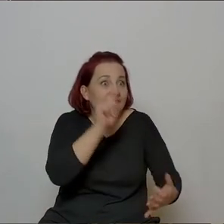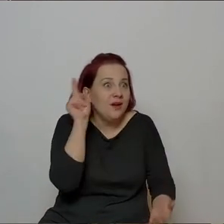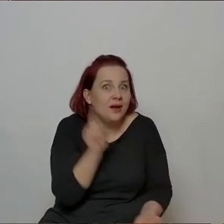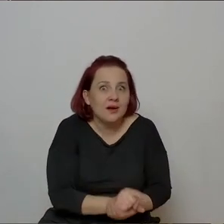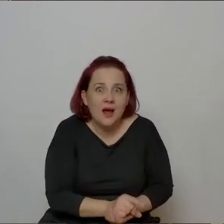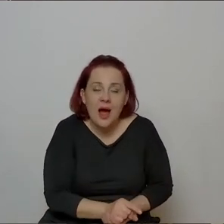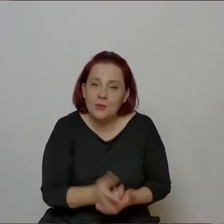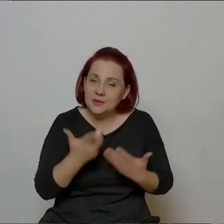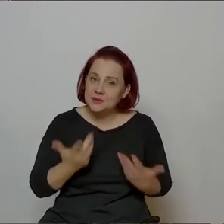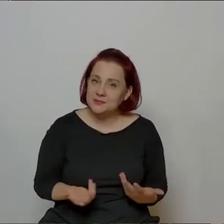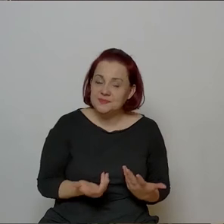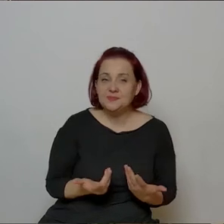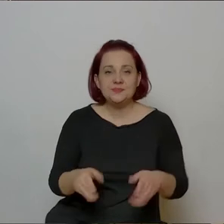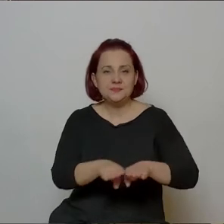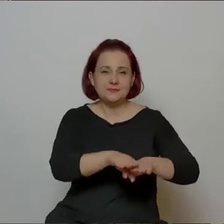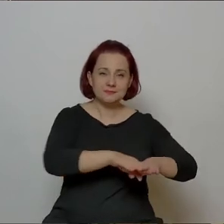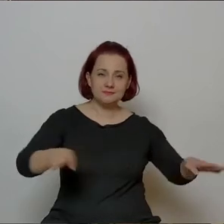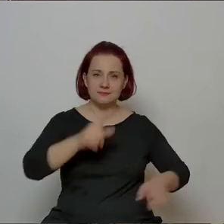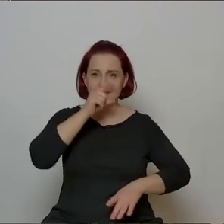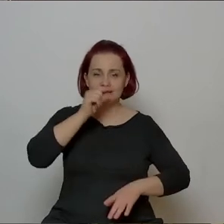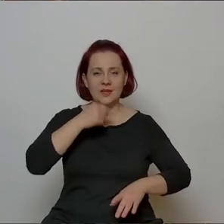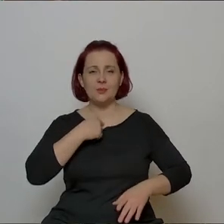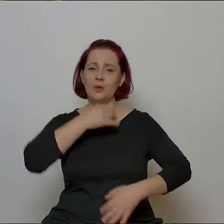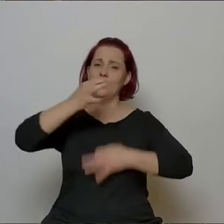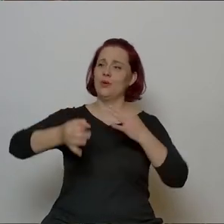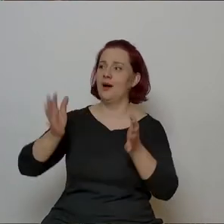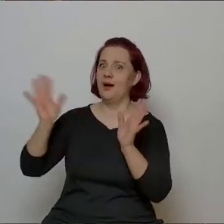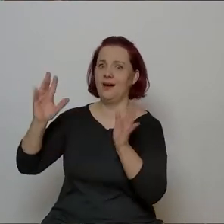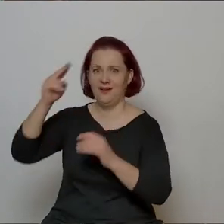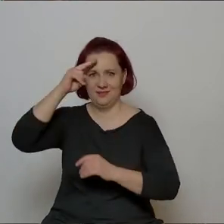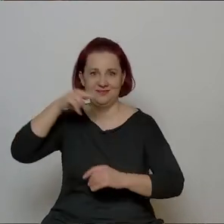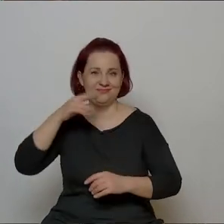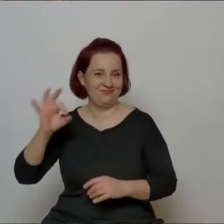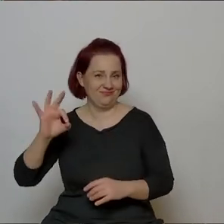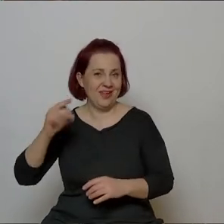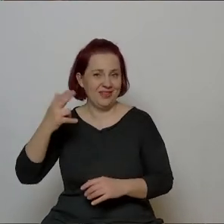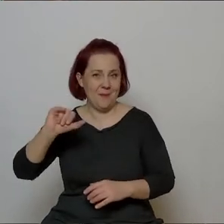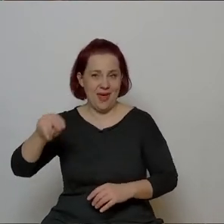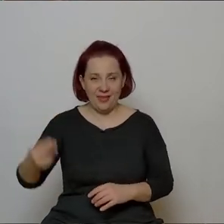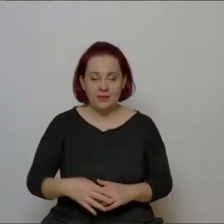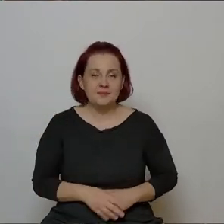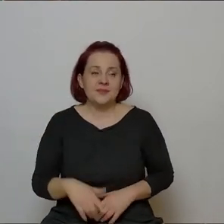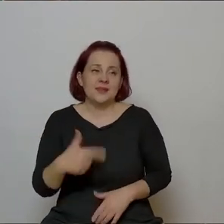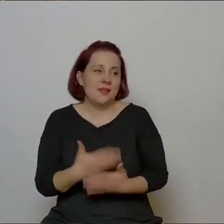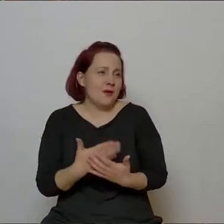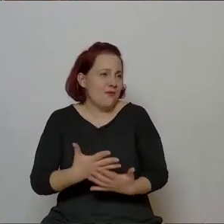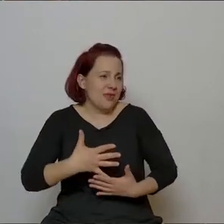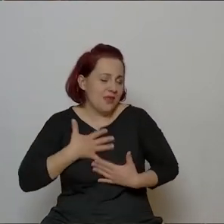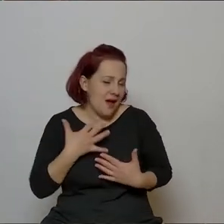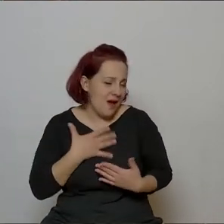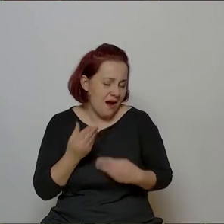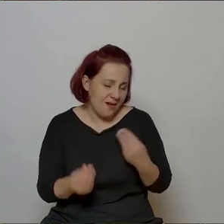czy że z wielkiej strady wielbiony był Czesław Niemen. Także, nie wiem, wydaje mi się, że